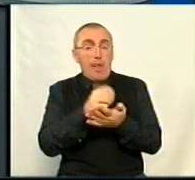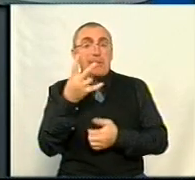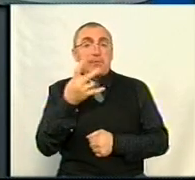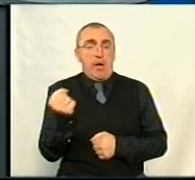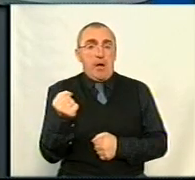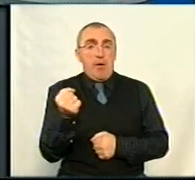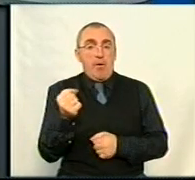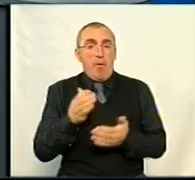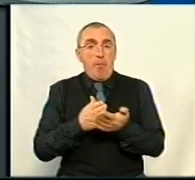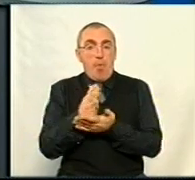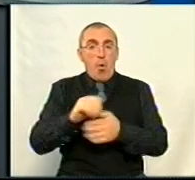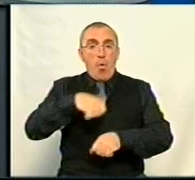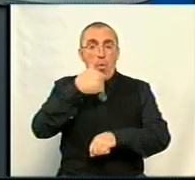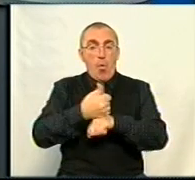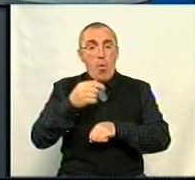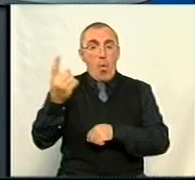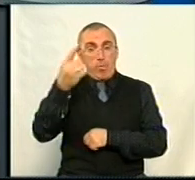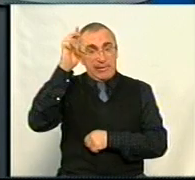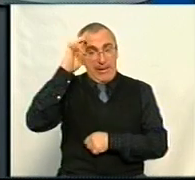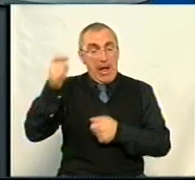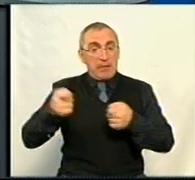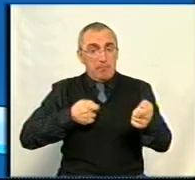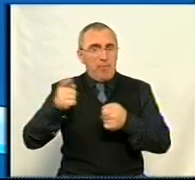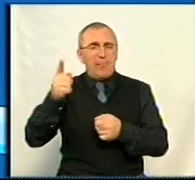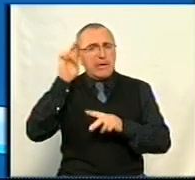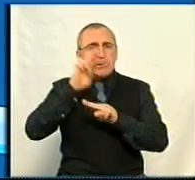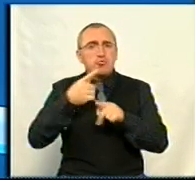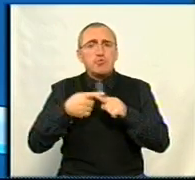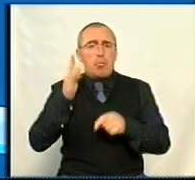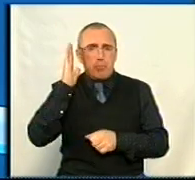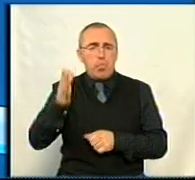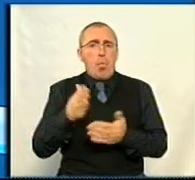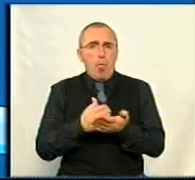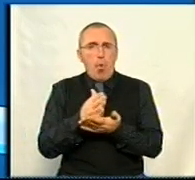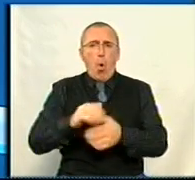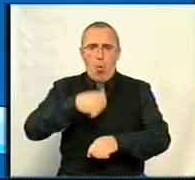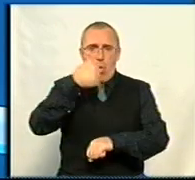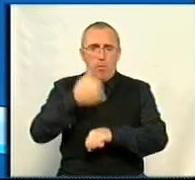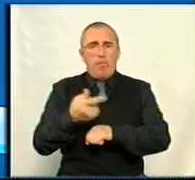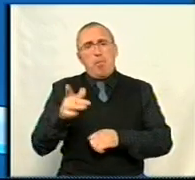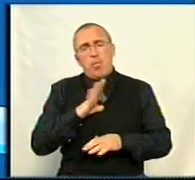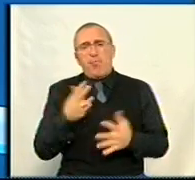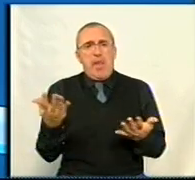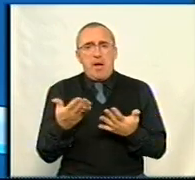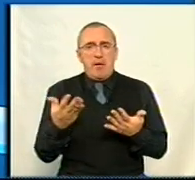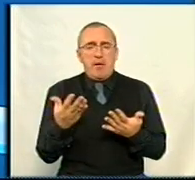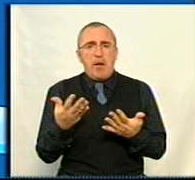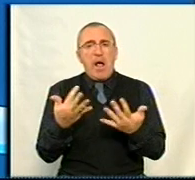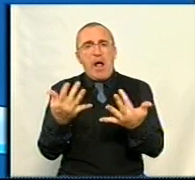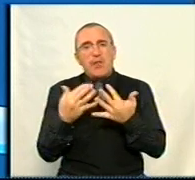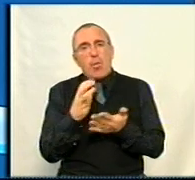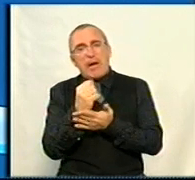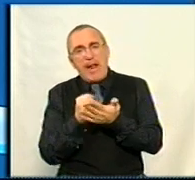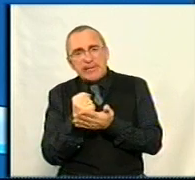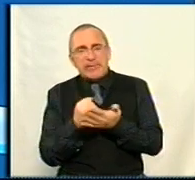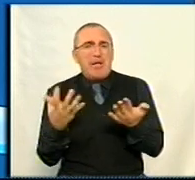посаду голови Кіровоградської облдержадміністрації, ви не знали, що це буде саме посада голови? Тобто це був якийсь або кадровий резерв,